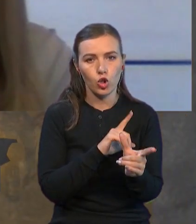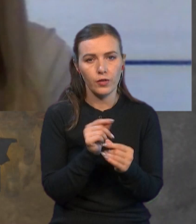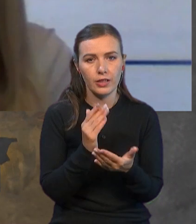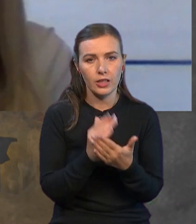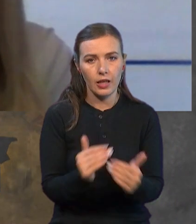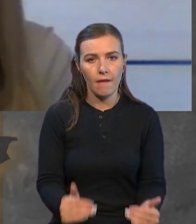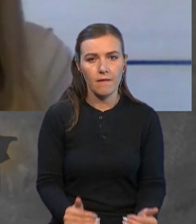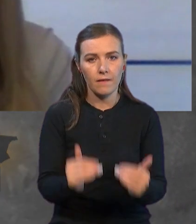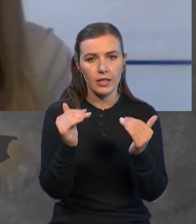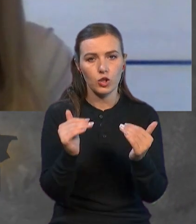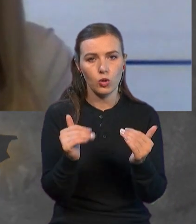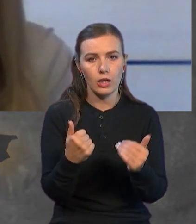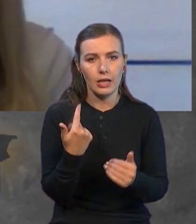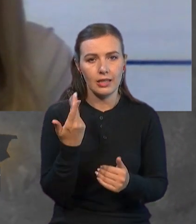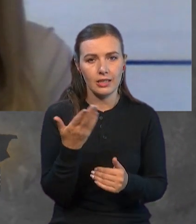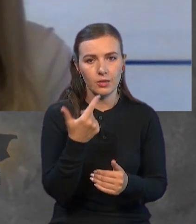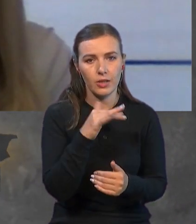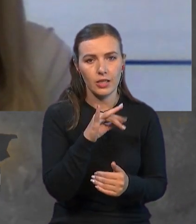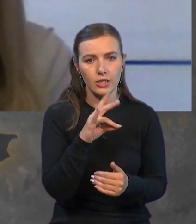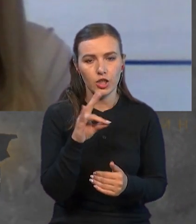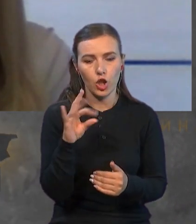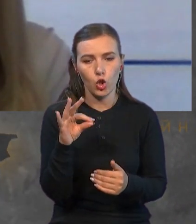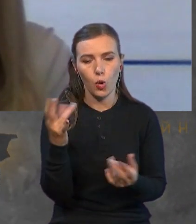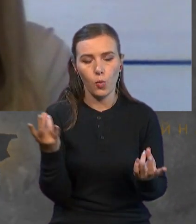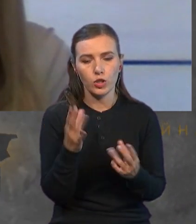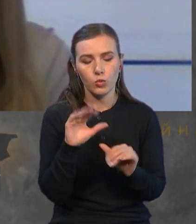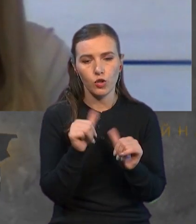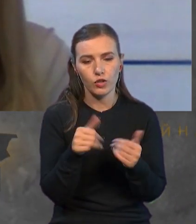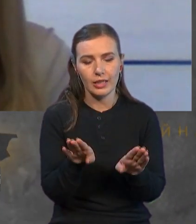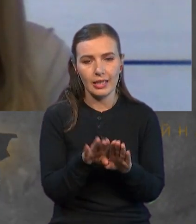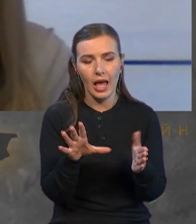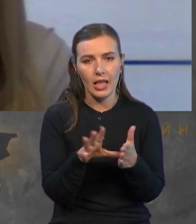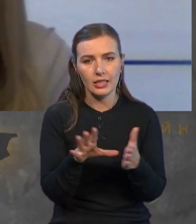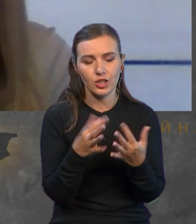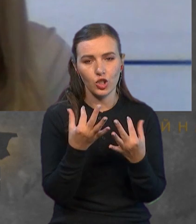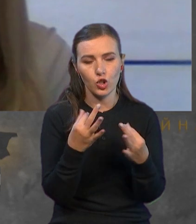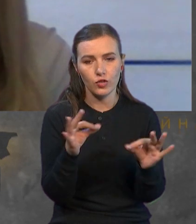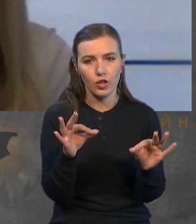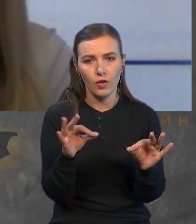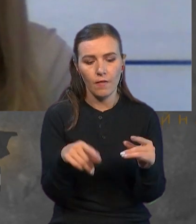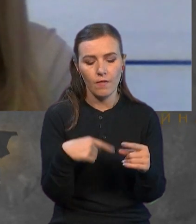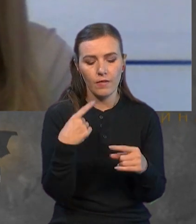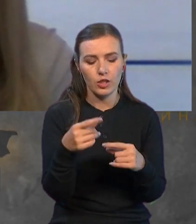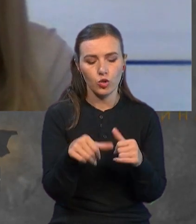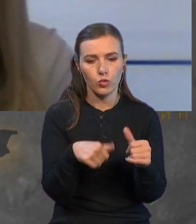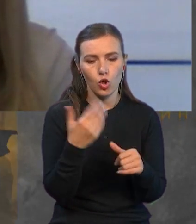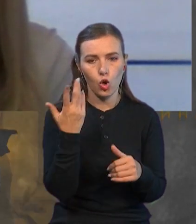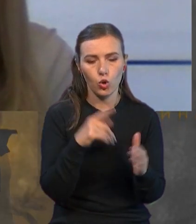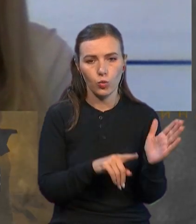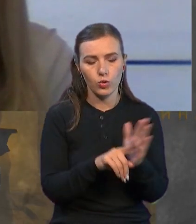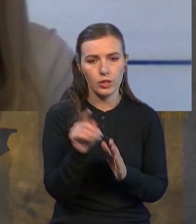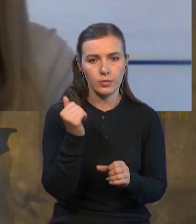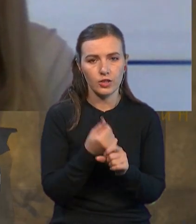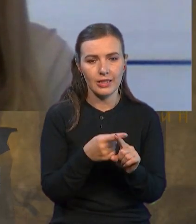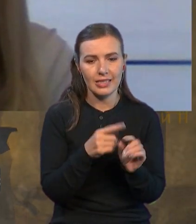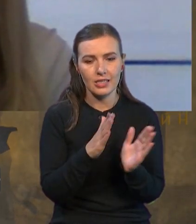висока кількість. Пані Ірино, чи потрібно буде оформляти такий електронний дозвіл у наступному році, коли запрацюється система,